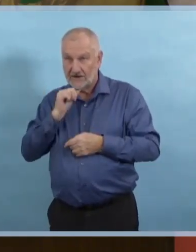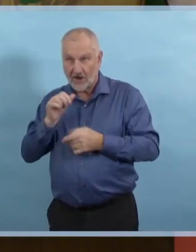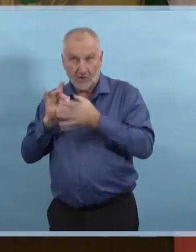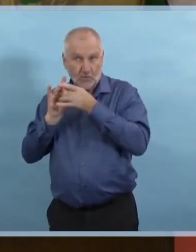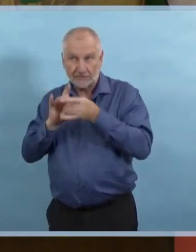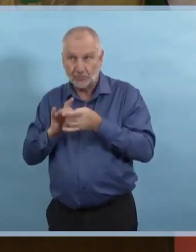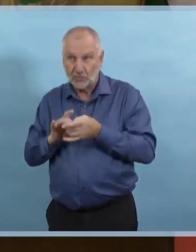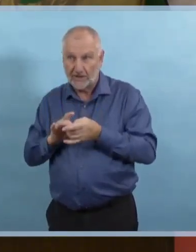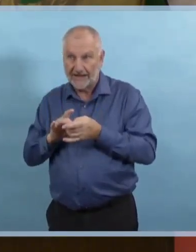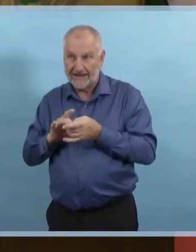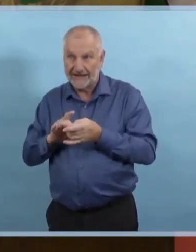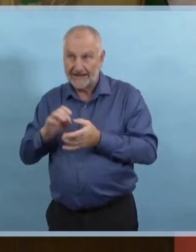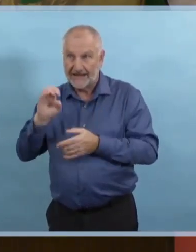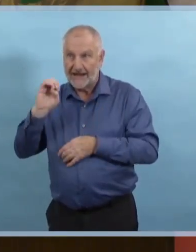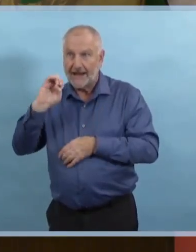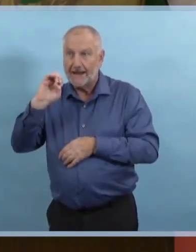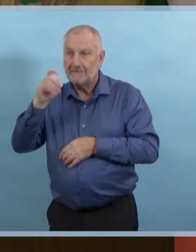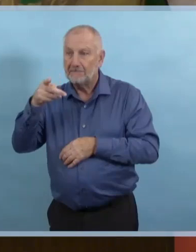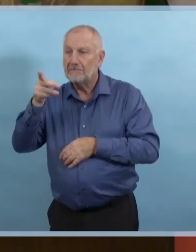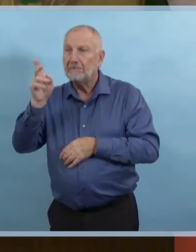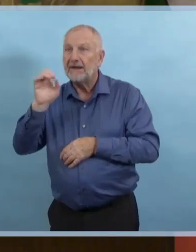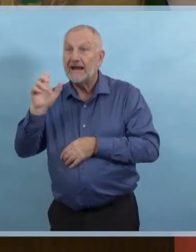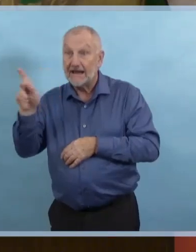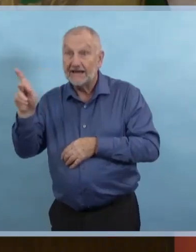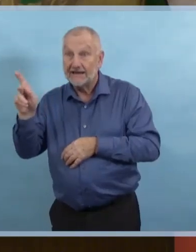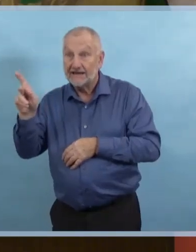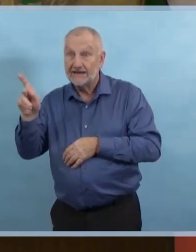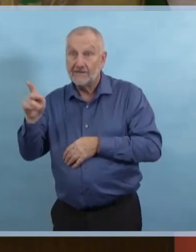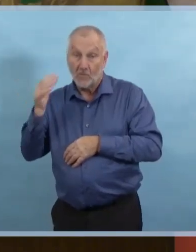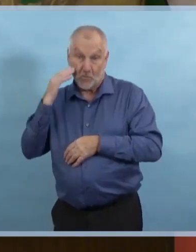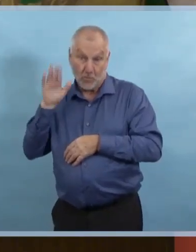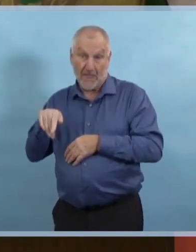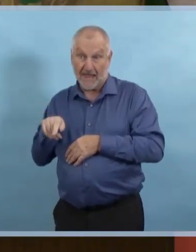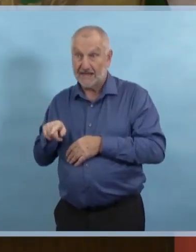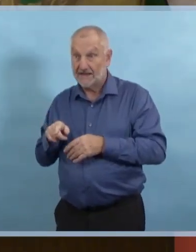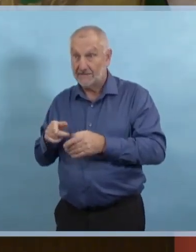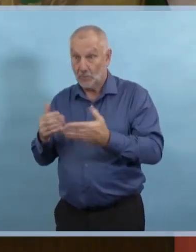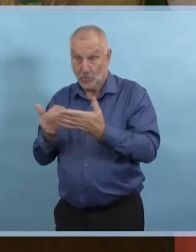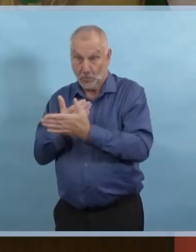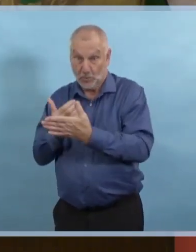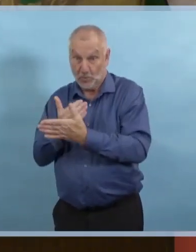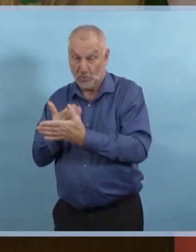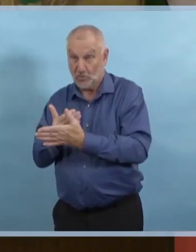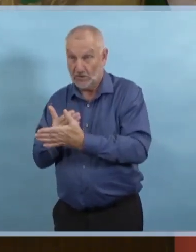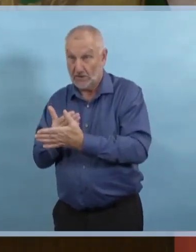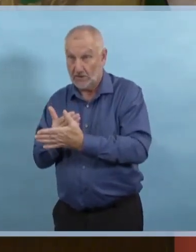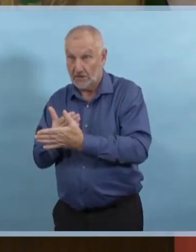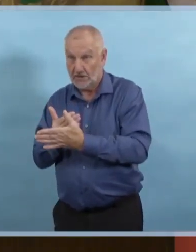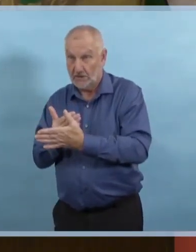ce qui nous fait penser que nous avons une situation où il y trop de rassemblements.